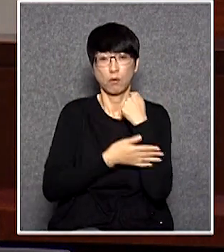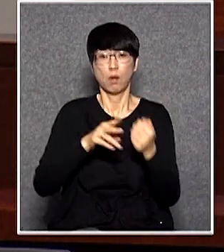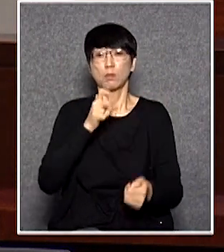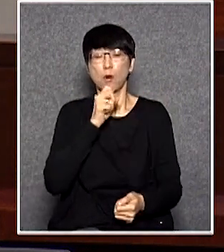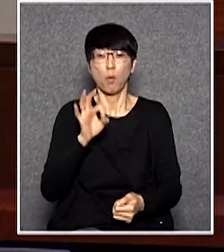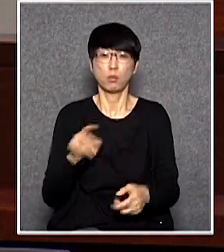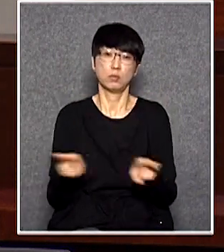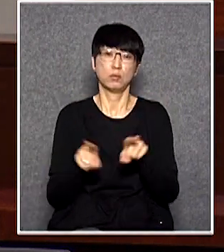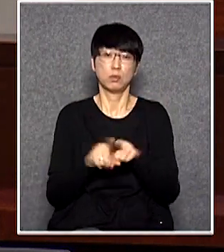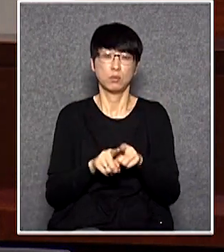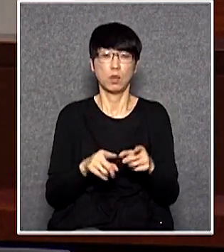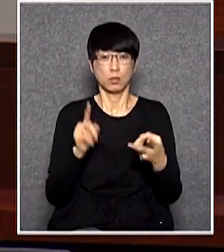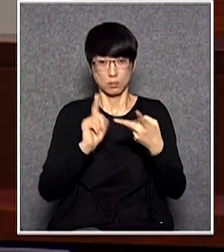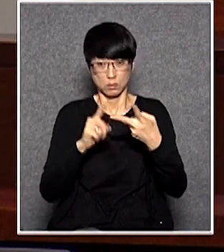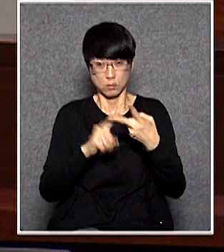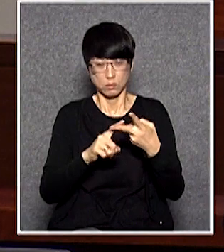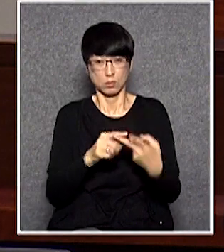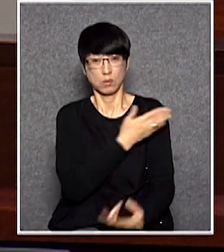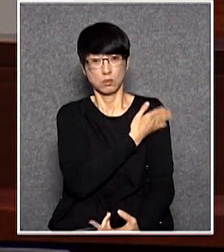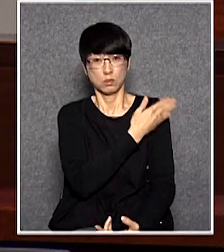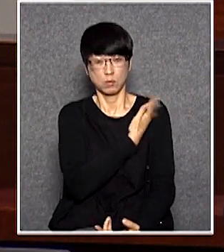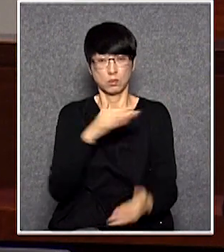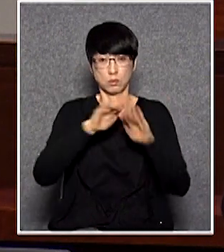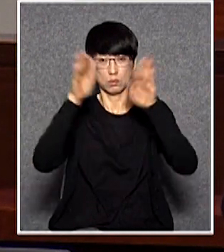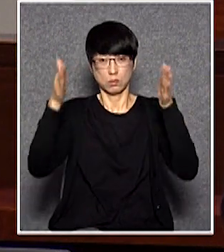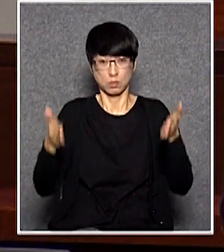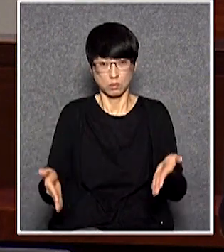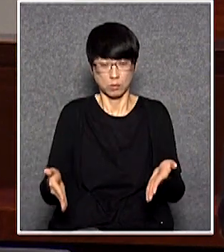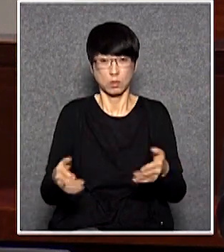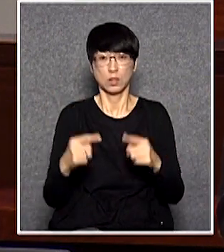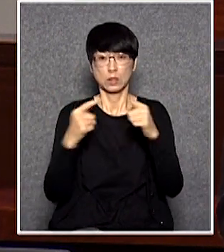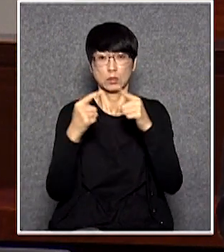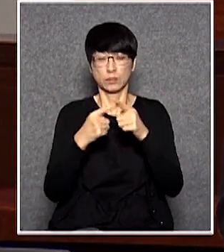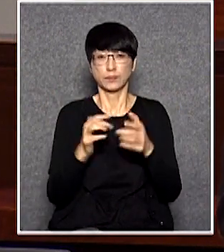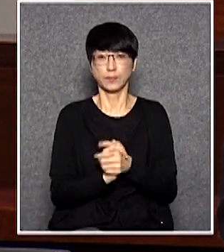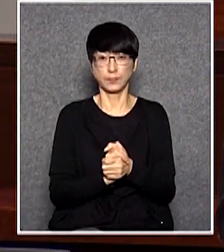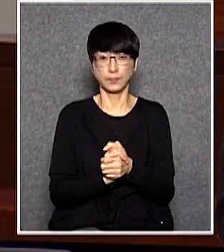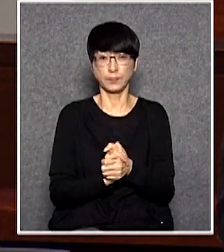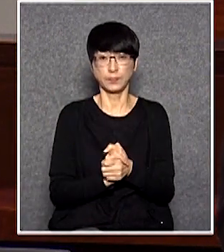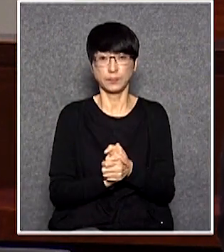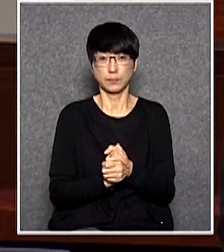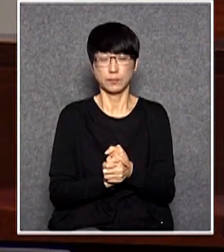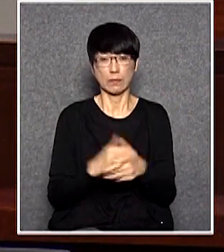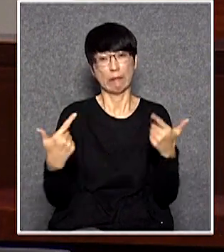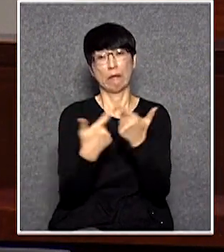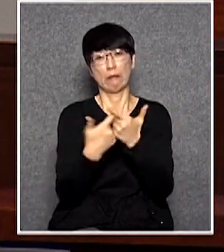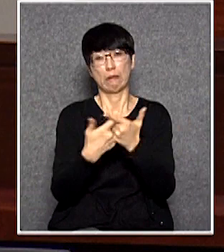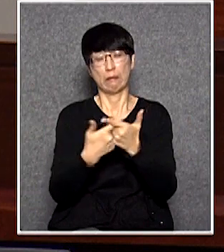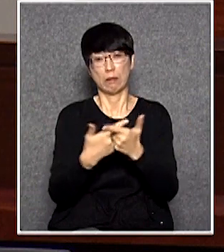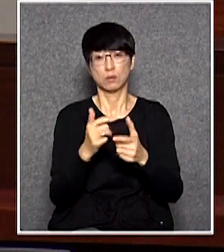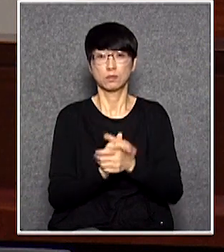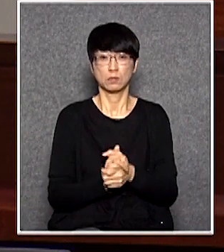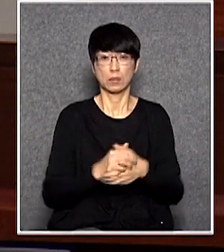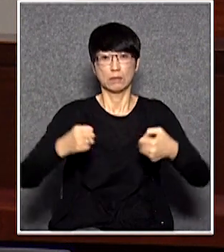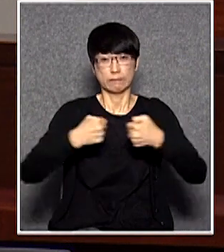線執法人員經常跟店鋪的有關人人事發生衝突吵架